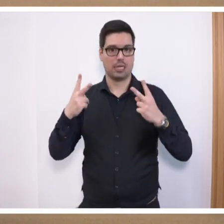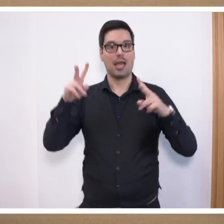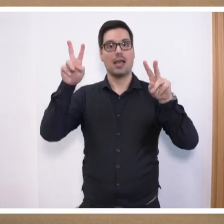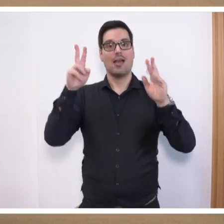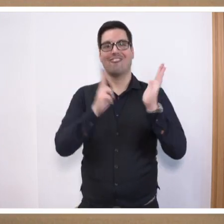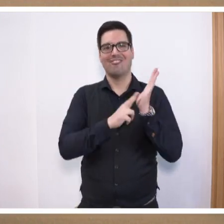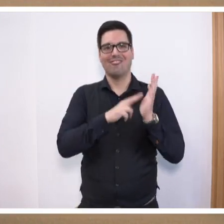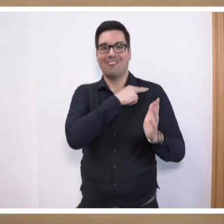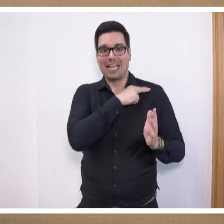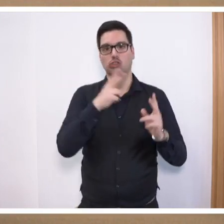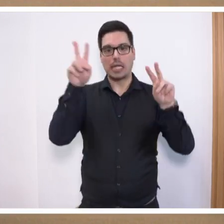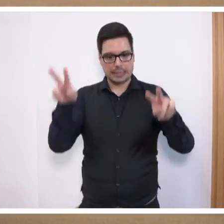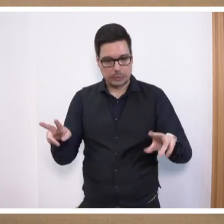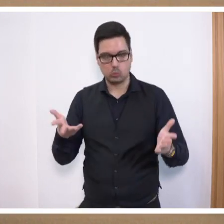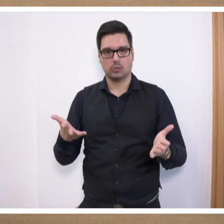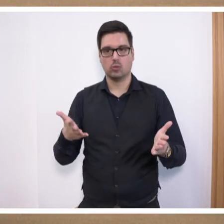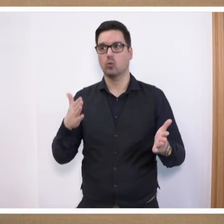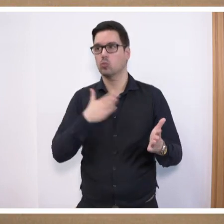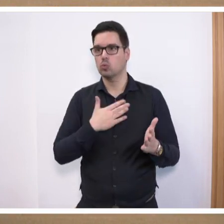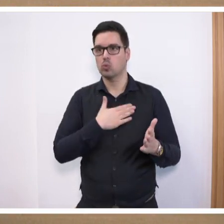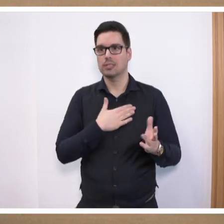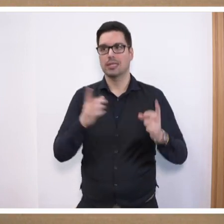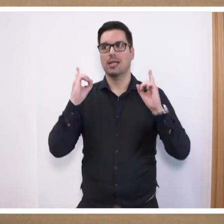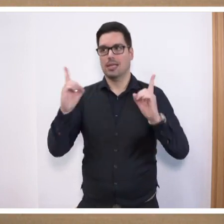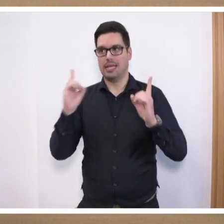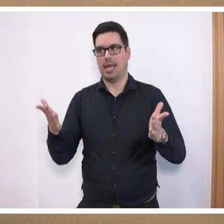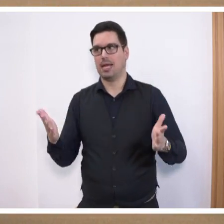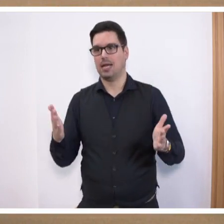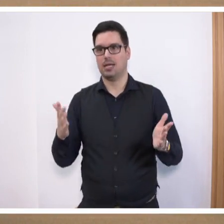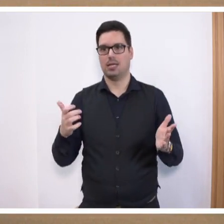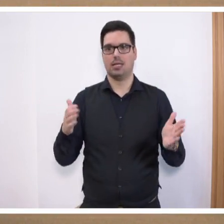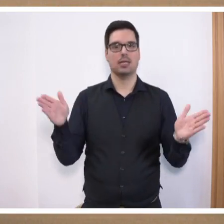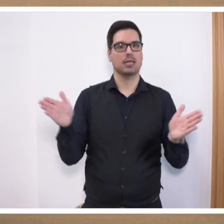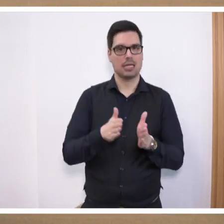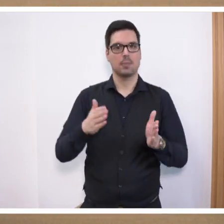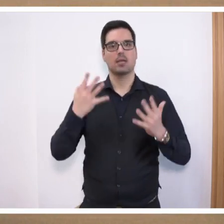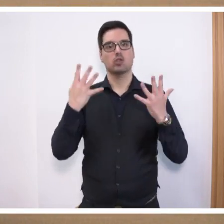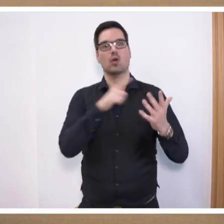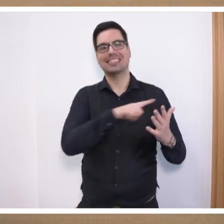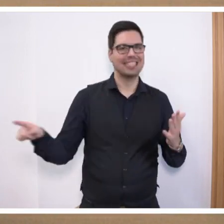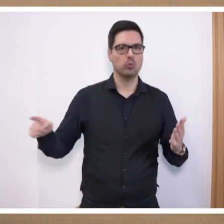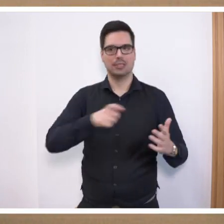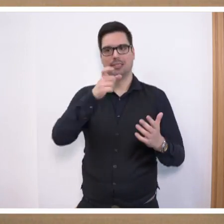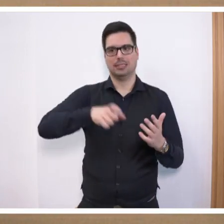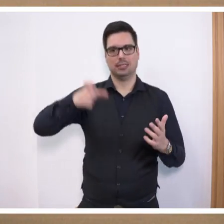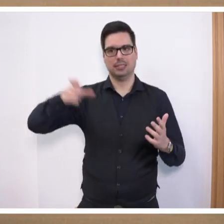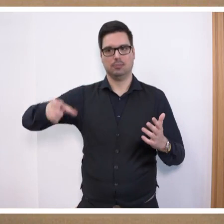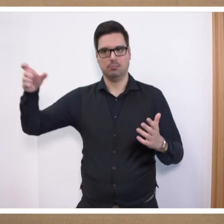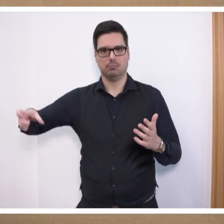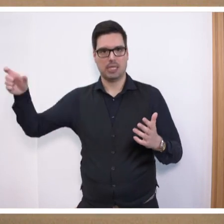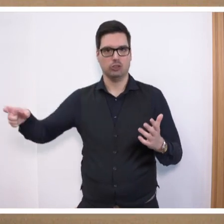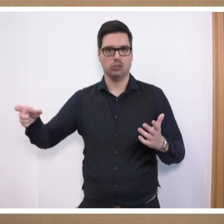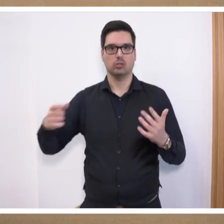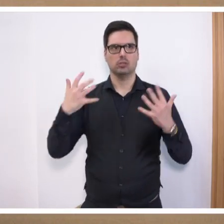unserer Lehrkräfte. Knapp 9.000 Lehrkräfte, 10.000